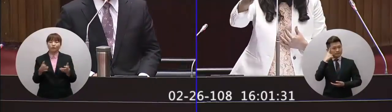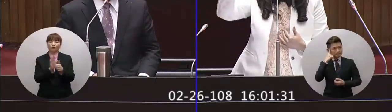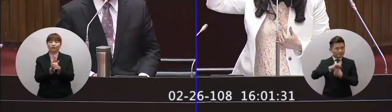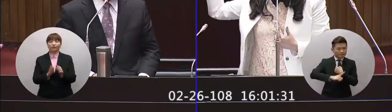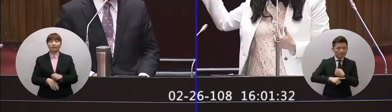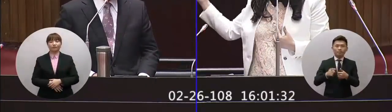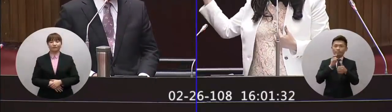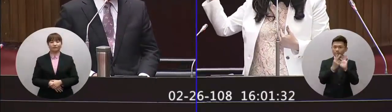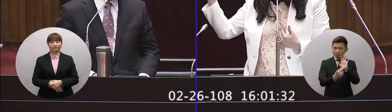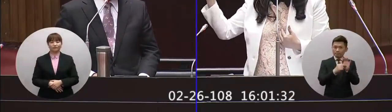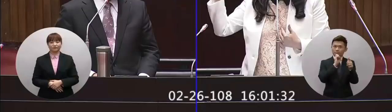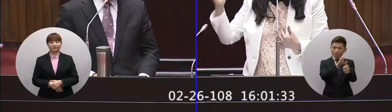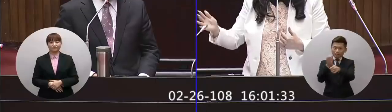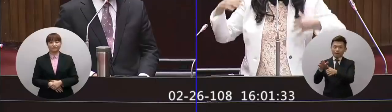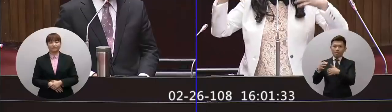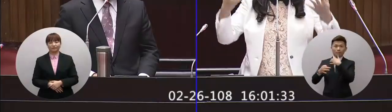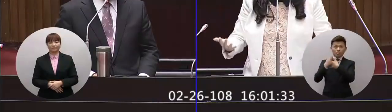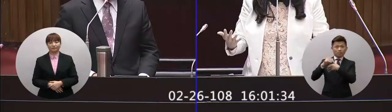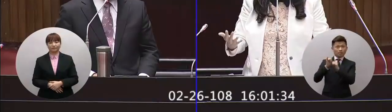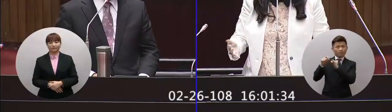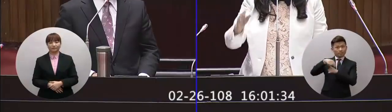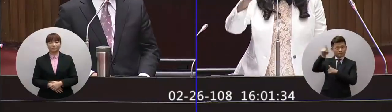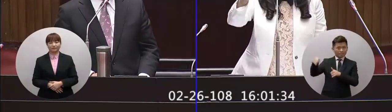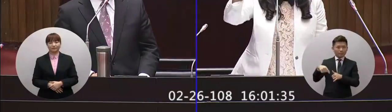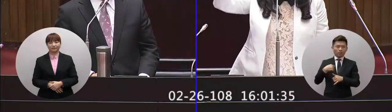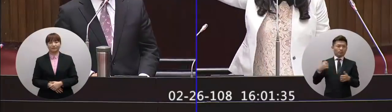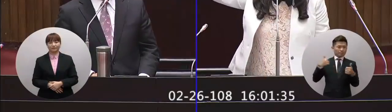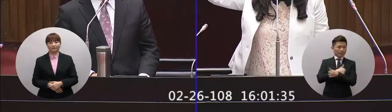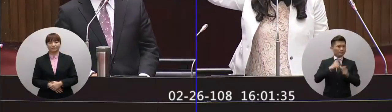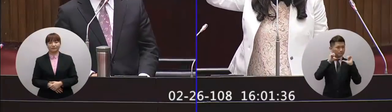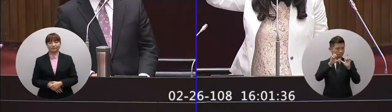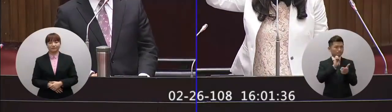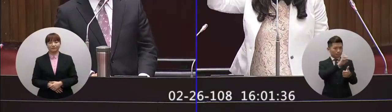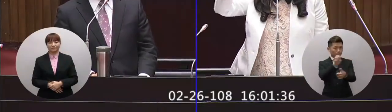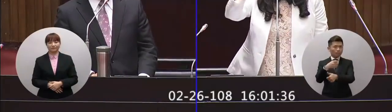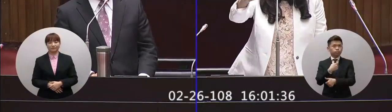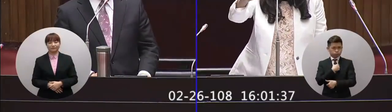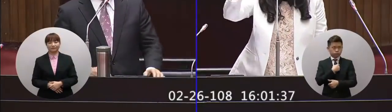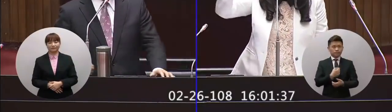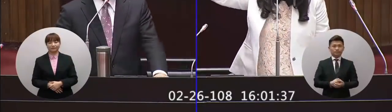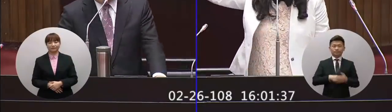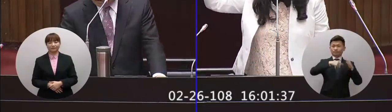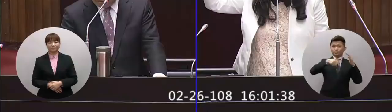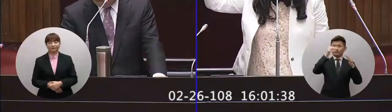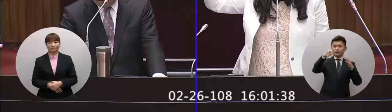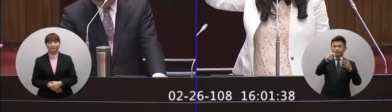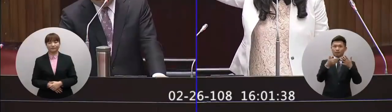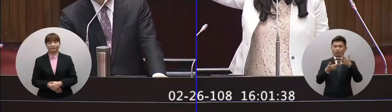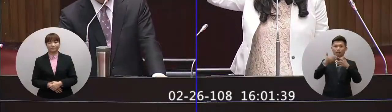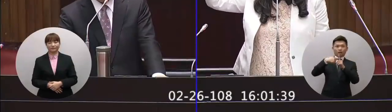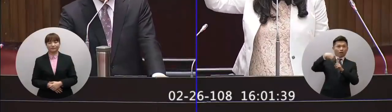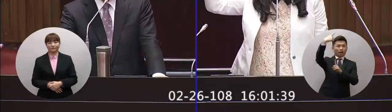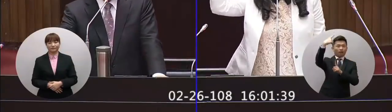想辦法告訴你我們所有僑胞的心聲就是要代表他們發聲你們要站在更高層的院長你的層級不一樣